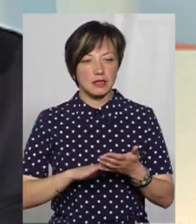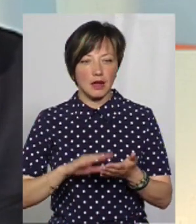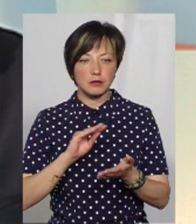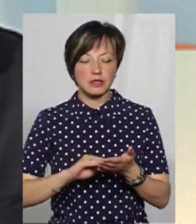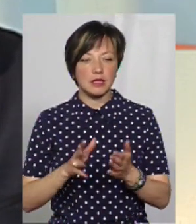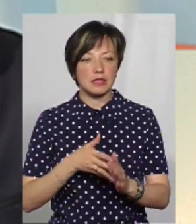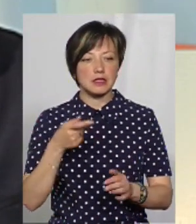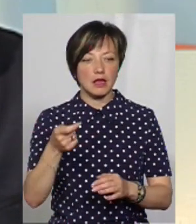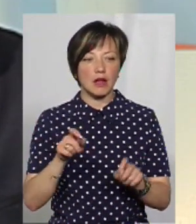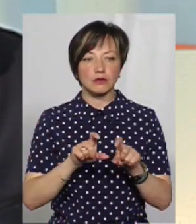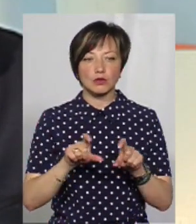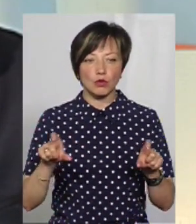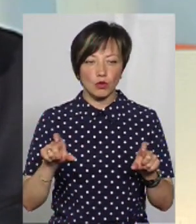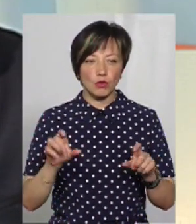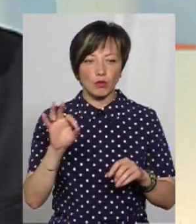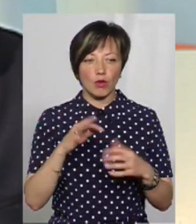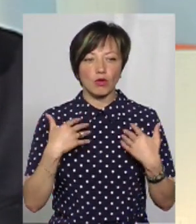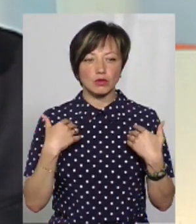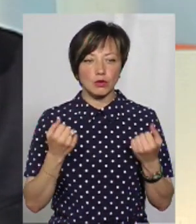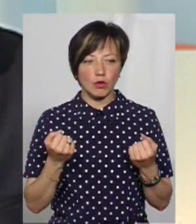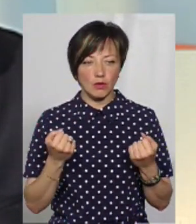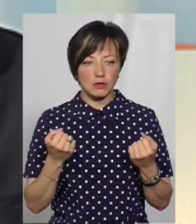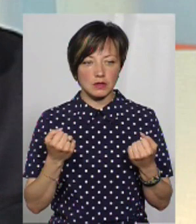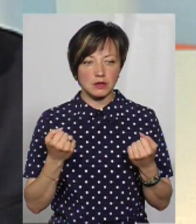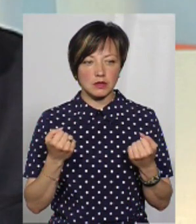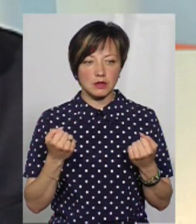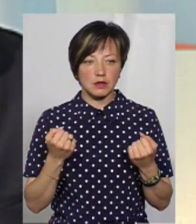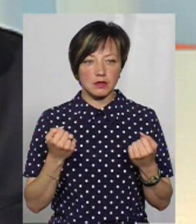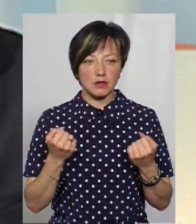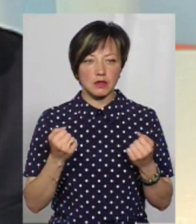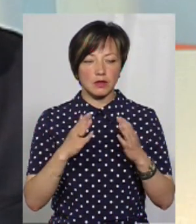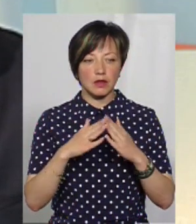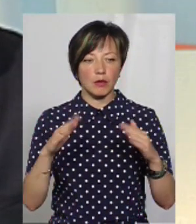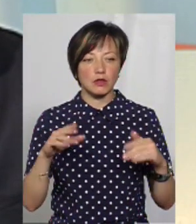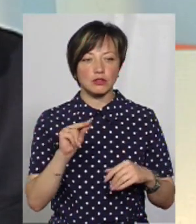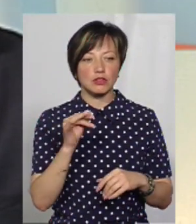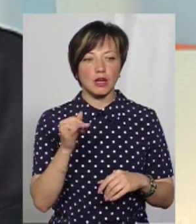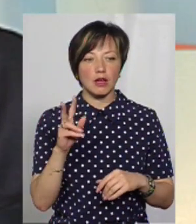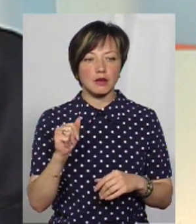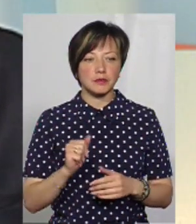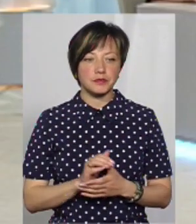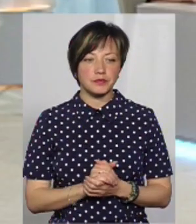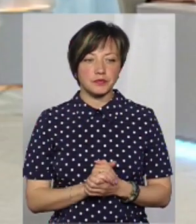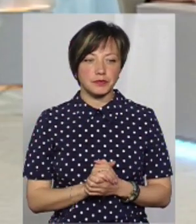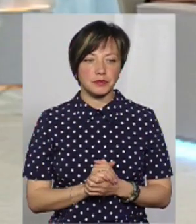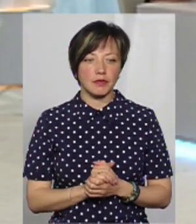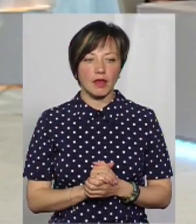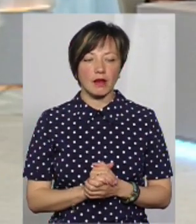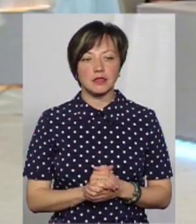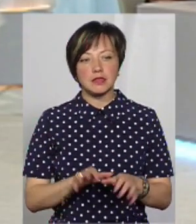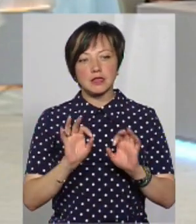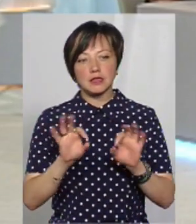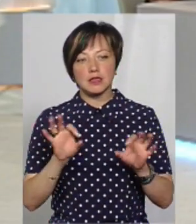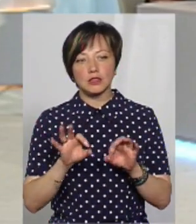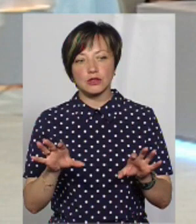писали заяву в школу про оздоровлення у таборі «Чайка». Пане Іване, окресліть